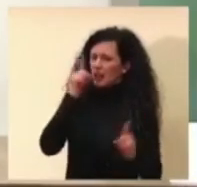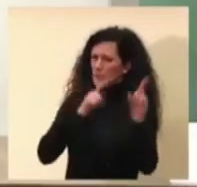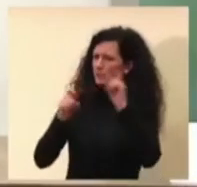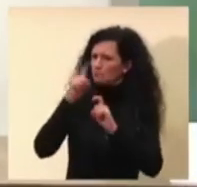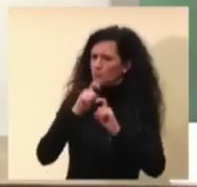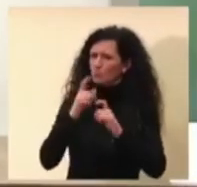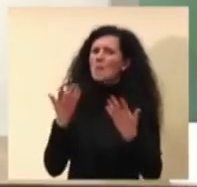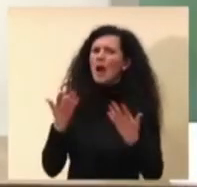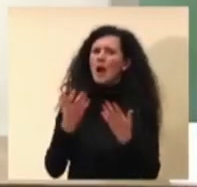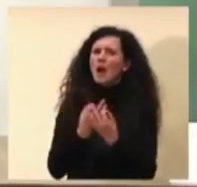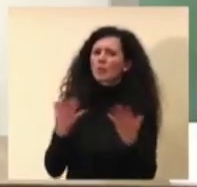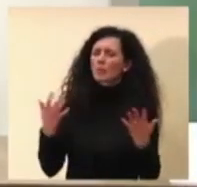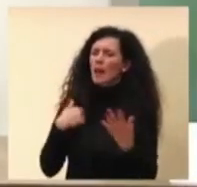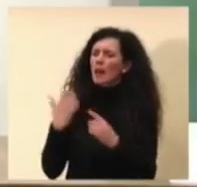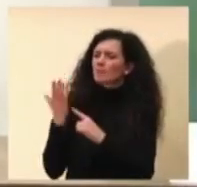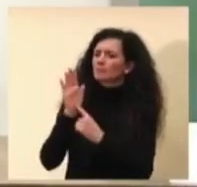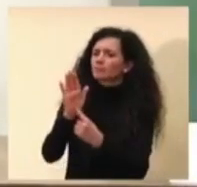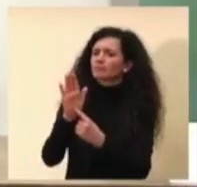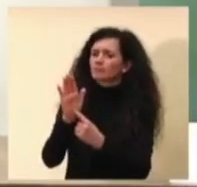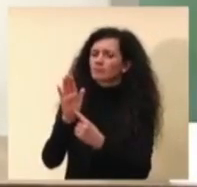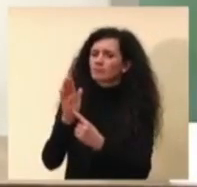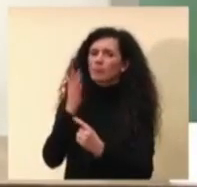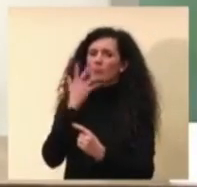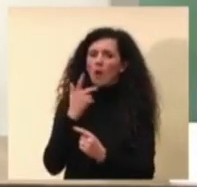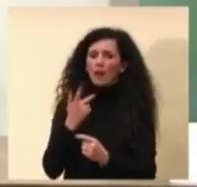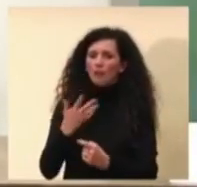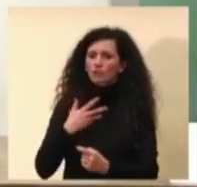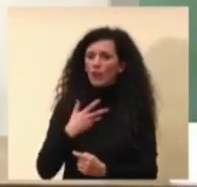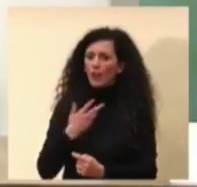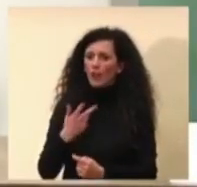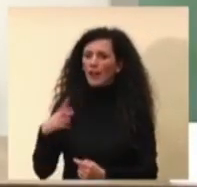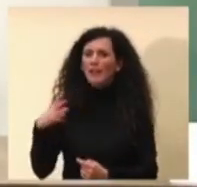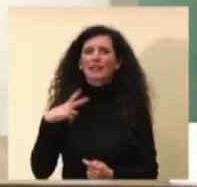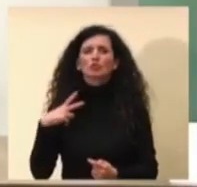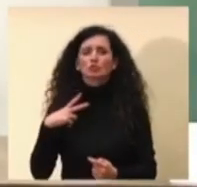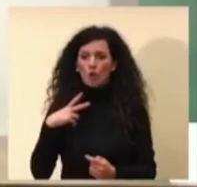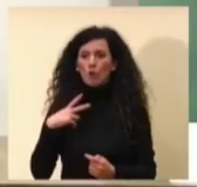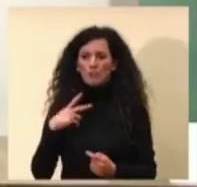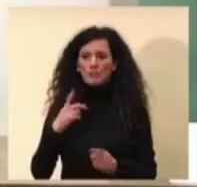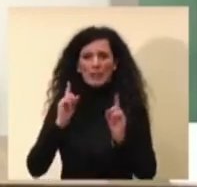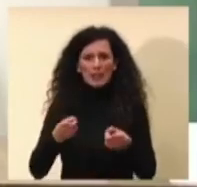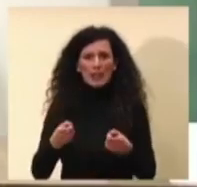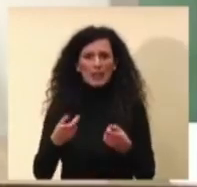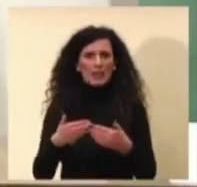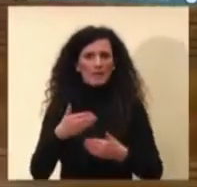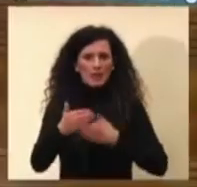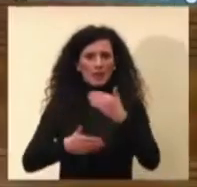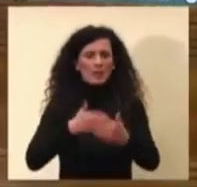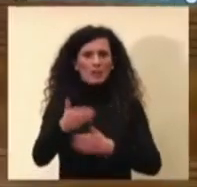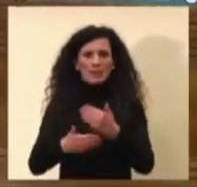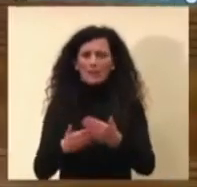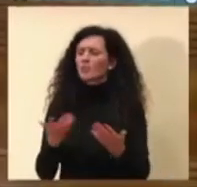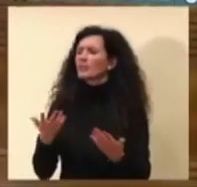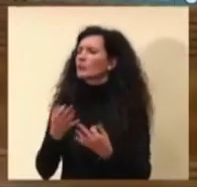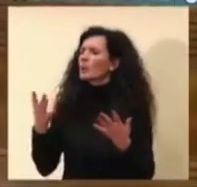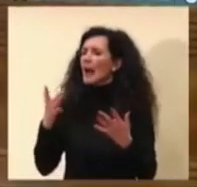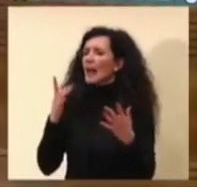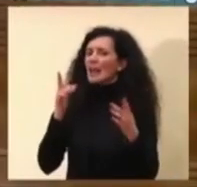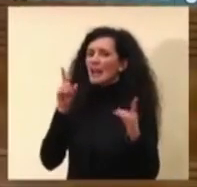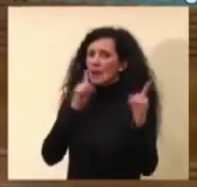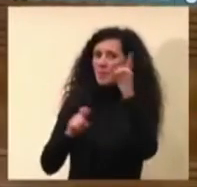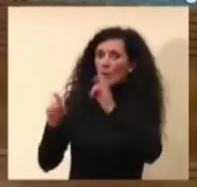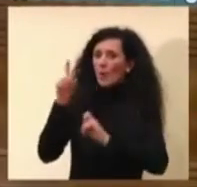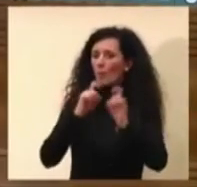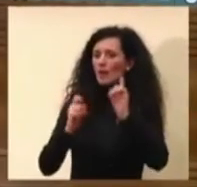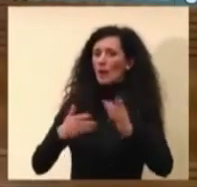di mettere in campo tutte le risorse tutte le attenzioni per poter fare allerta precoce diciamo in modo da